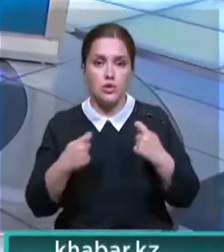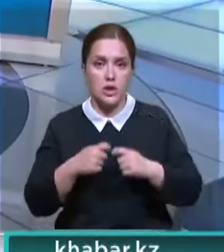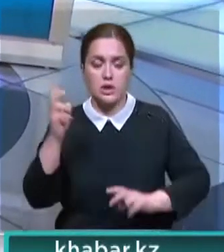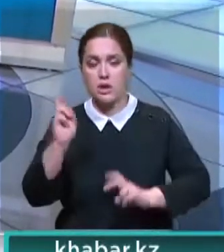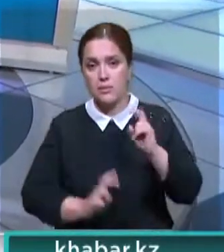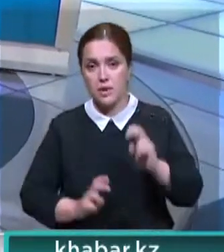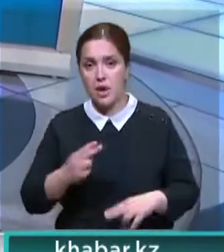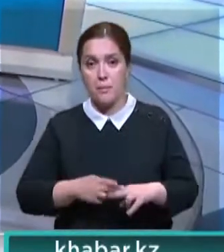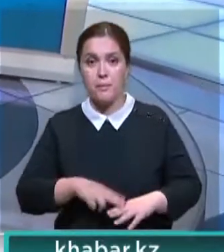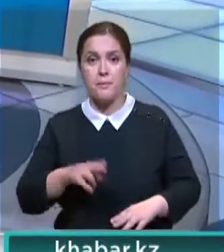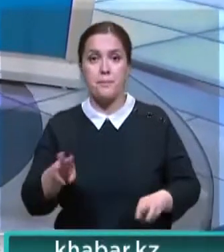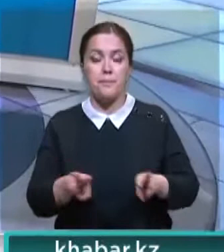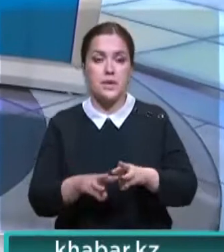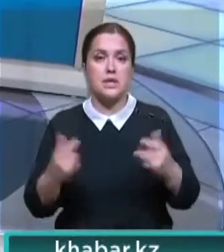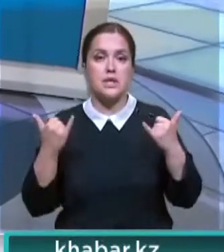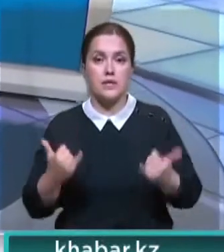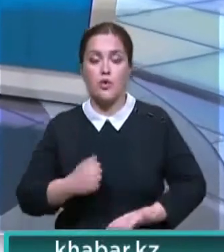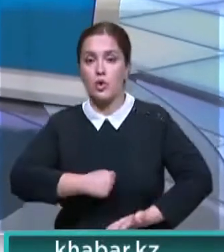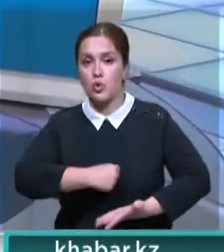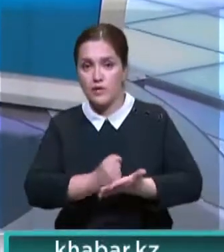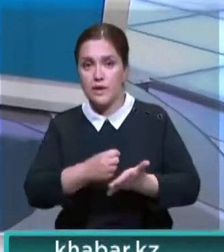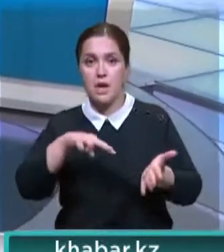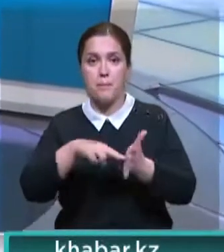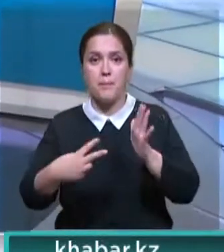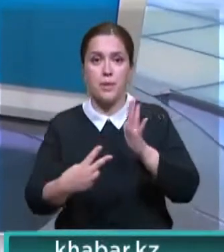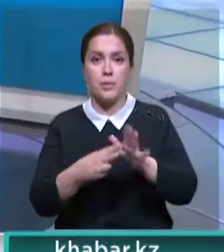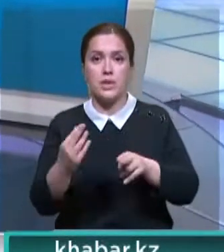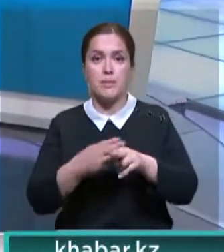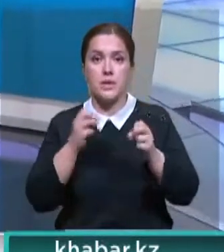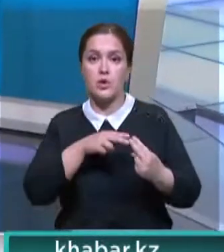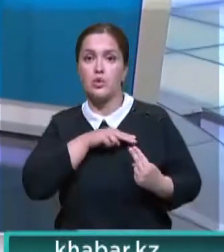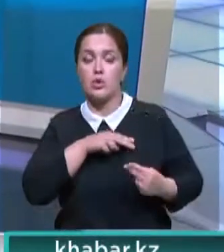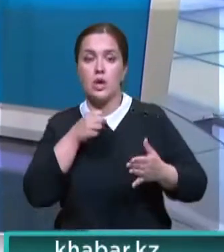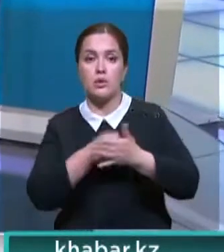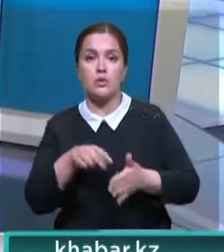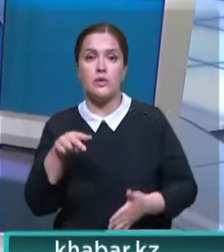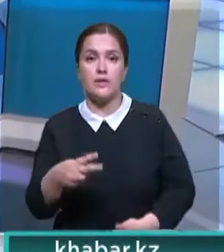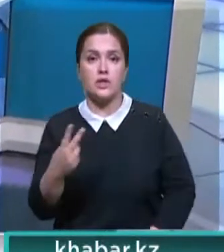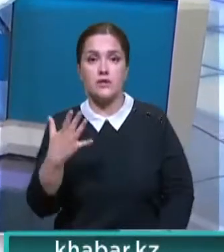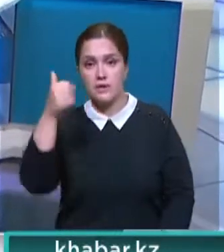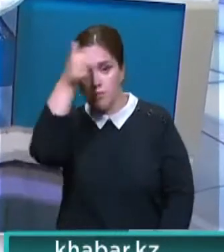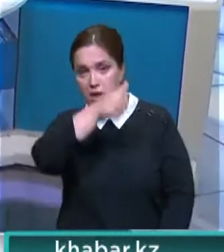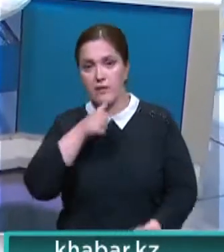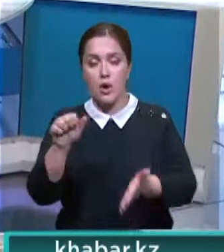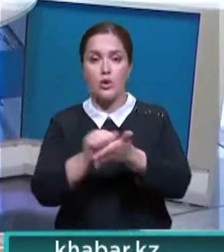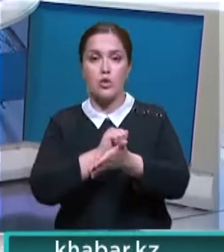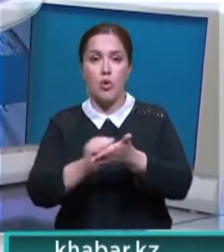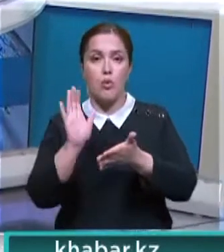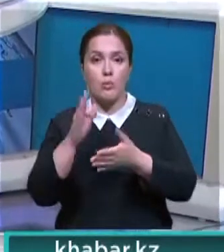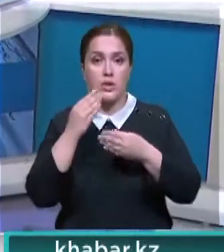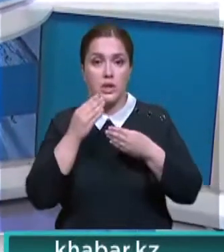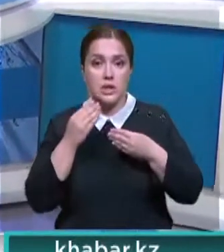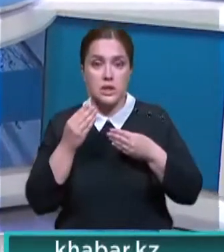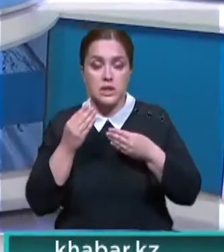нарушений на предприятиях. В правительстве сегодня утвердили план по безопасности труда до 2025 года.